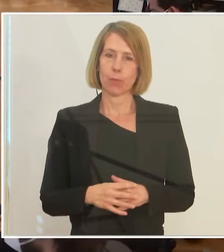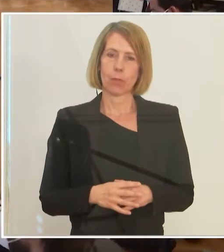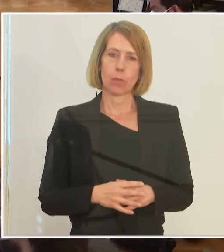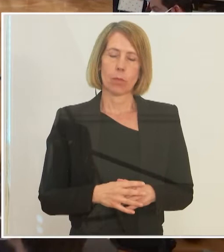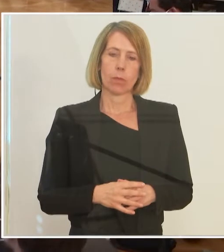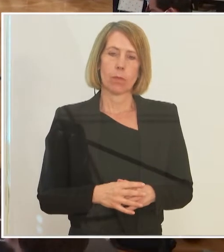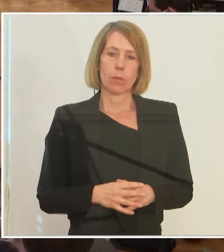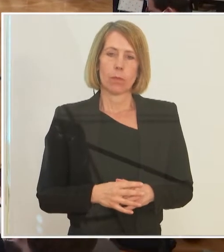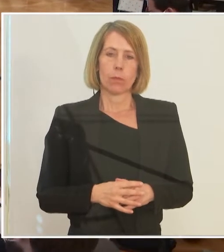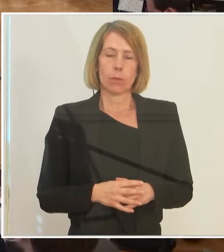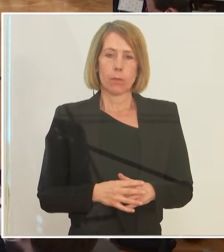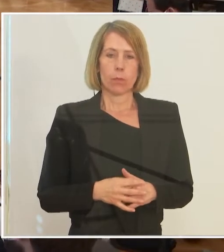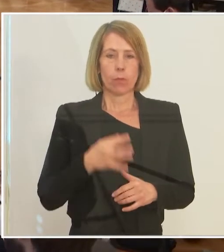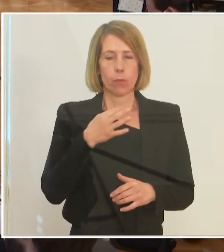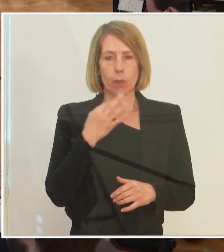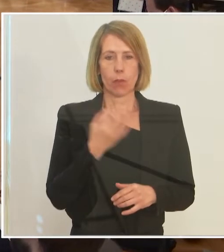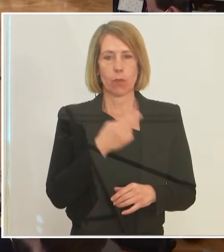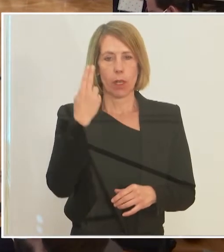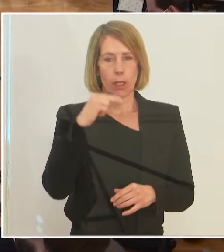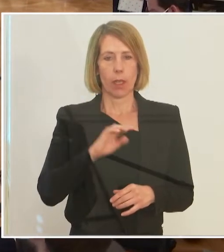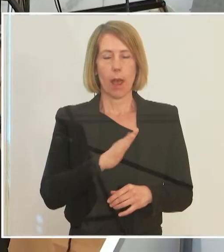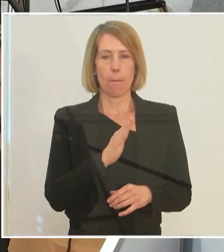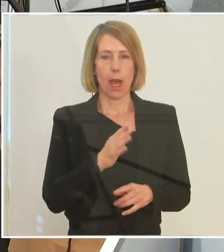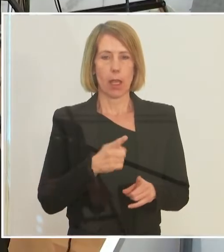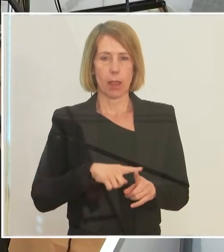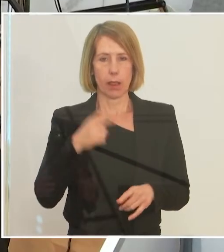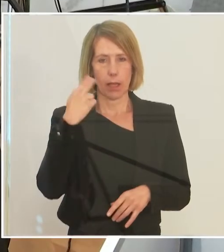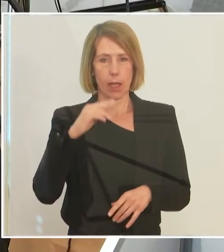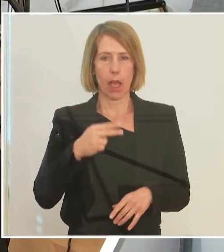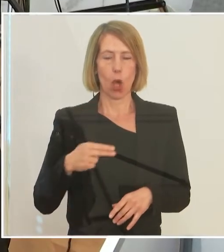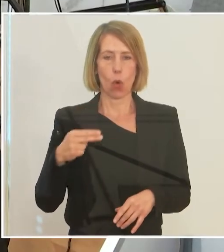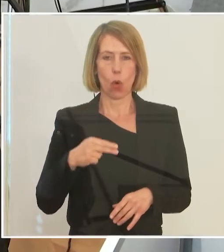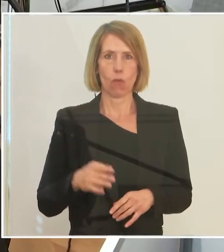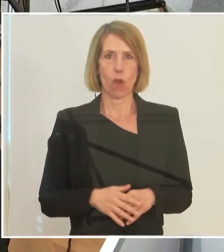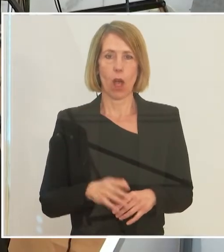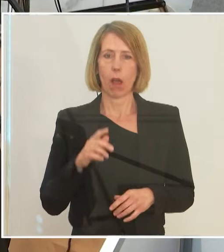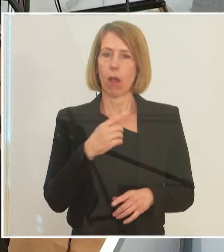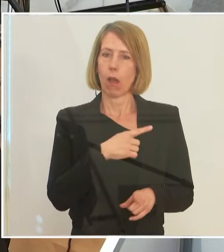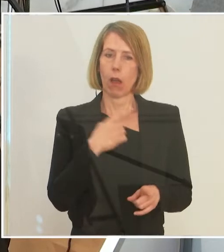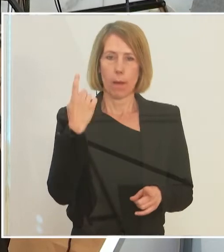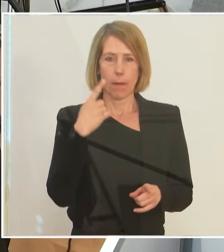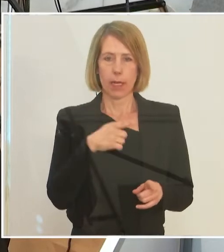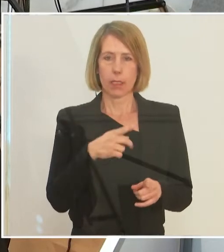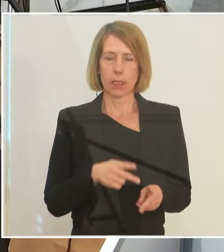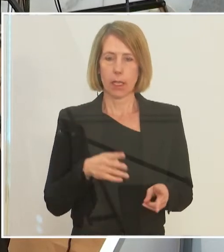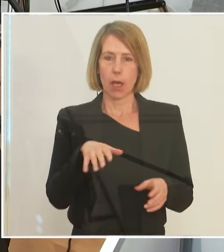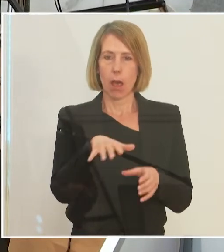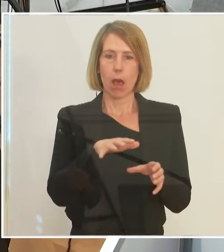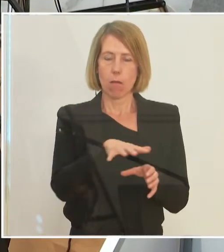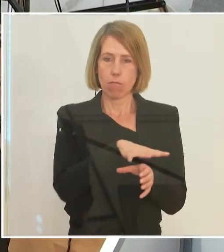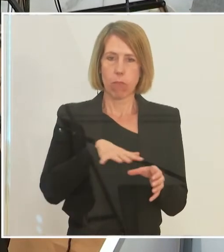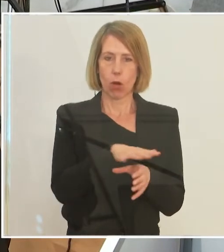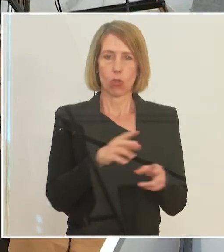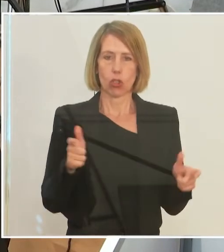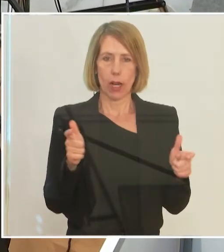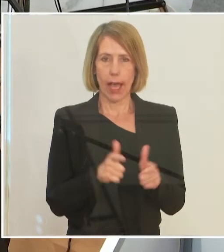Frage an Herrn Badelt und an Herrn Hofer. Sind Sie dafür, dass es eine Brancheneinschränkung bei der Kurzarbeit geben soll oder